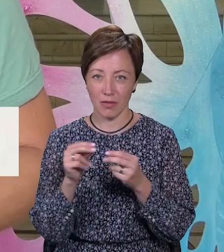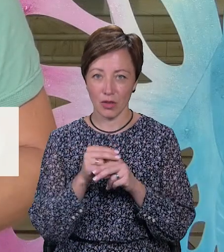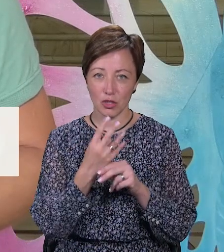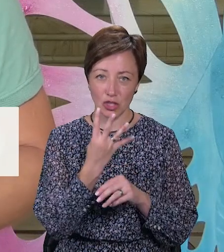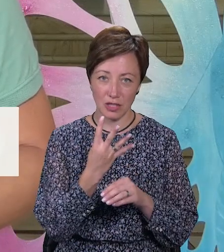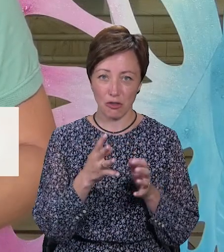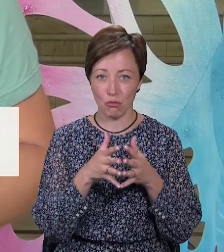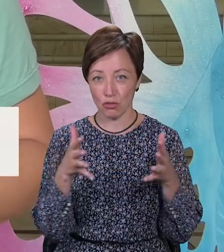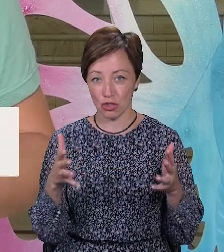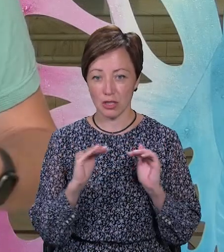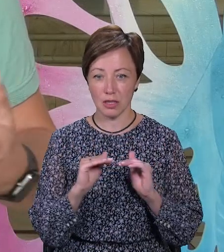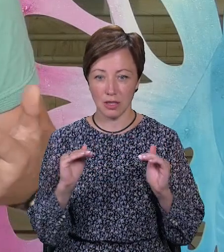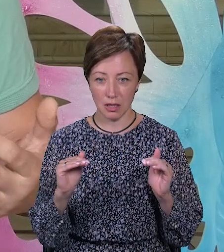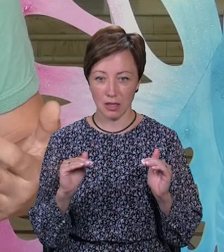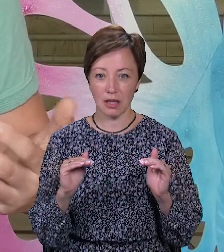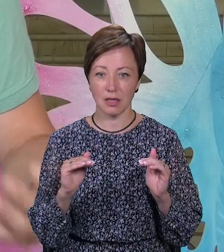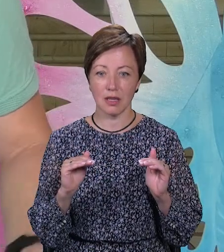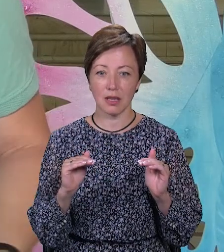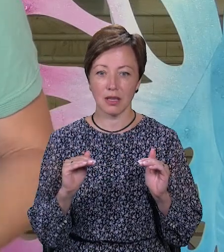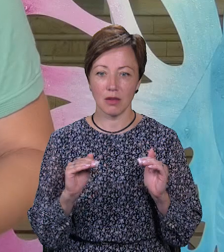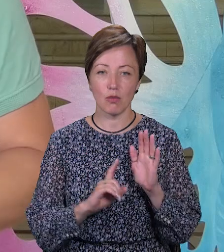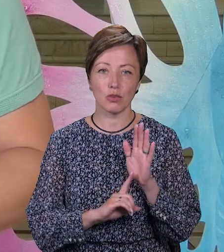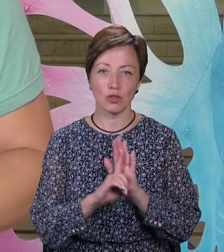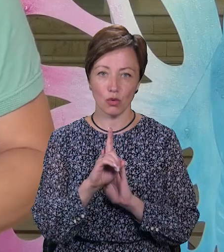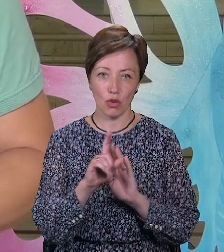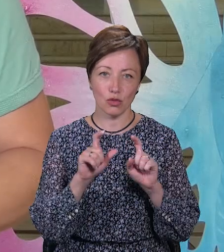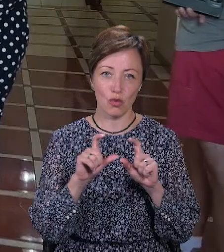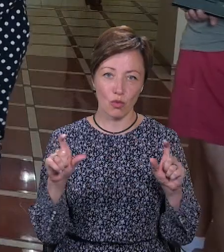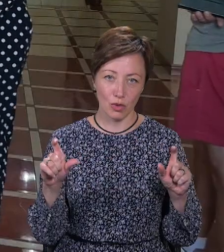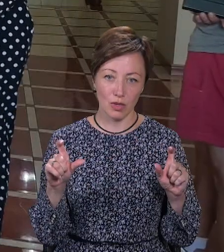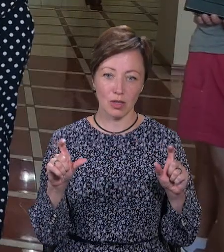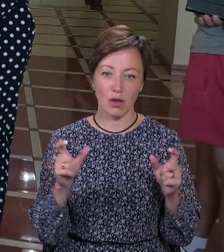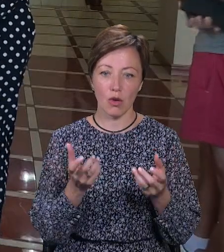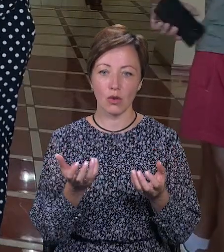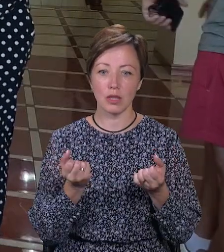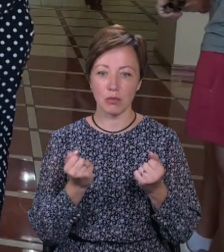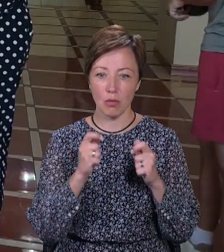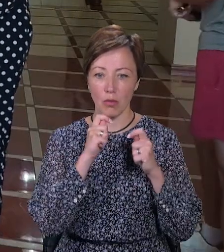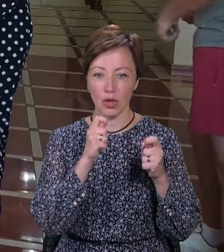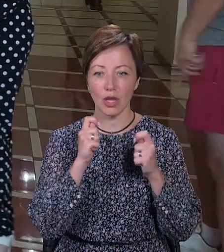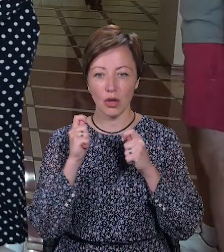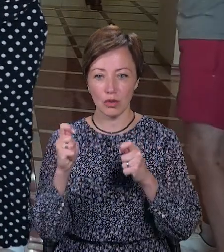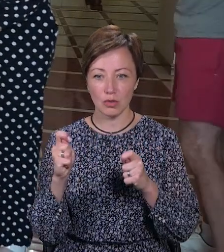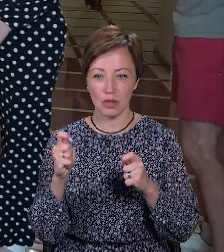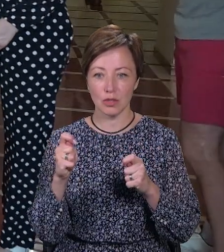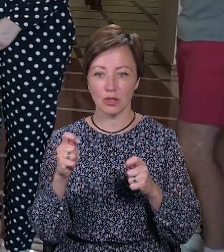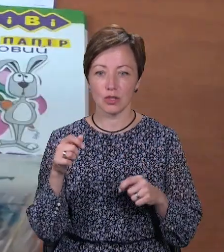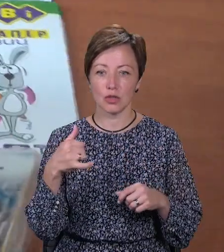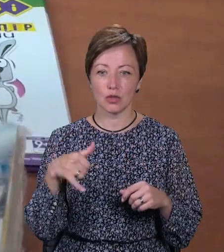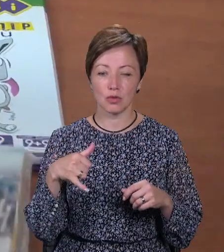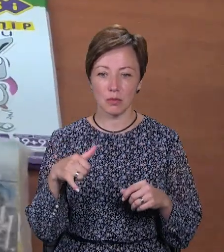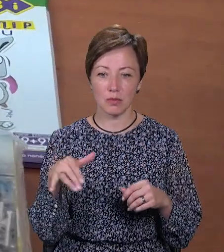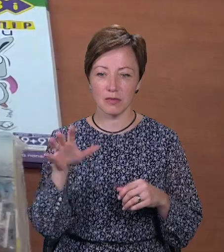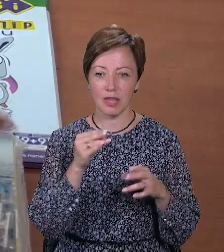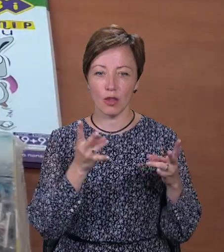четверо, то більше дітей, дітей початкової школи, отримують подарунки. Така сумка із самими